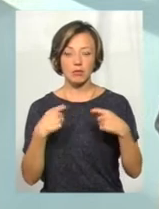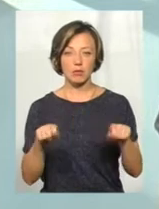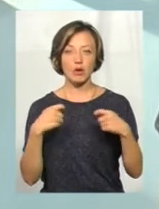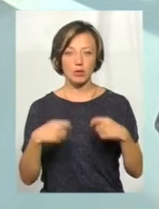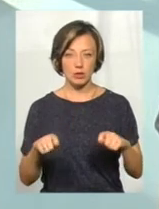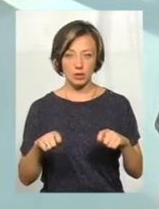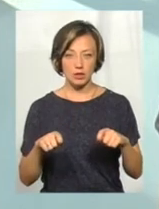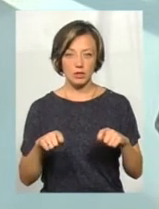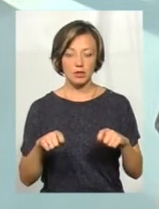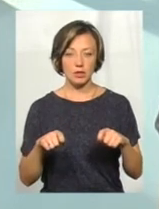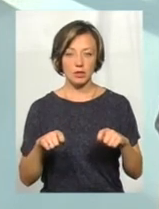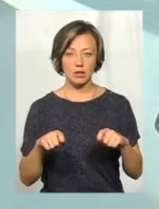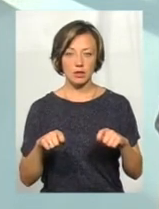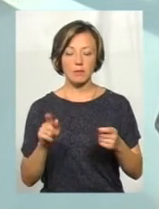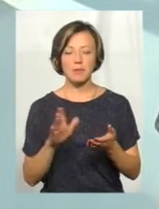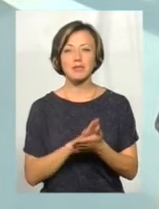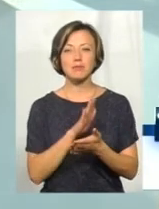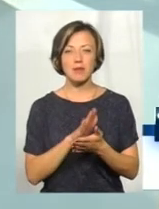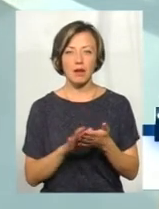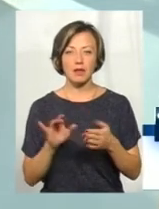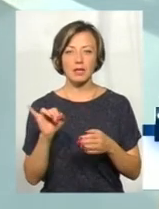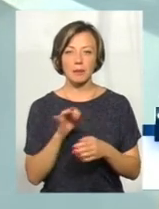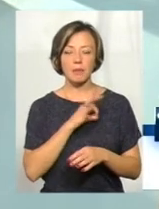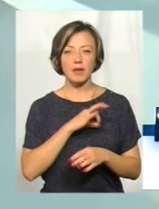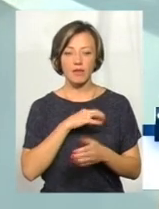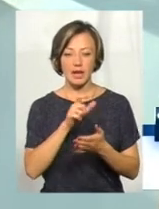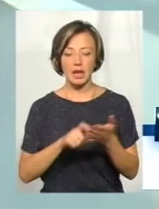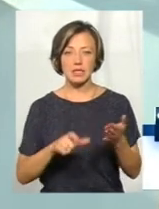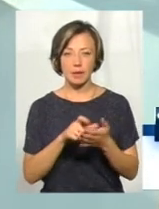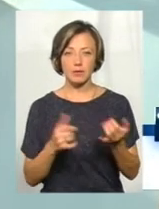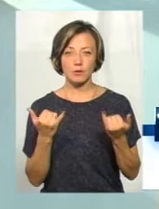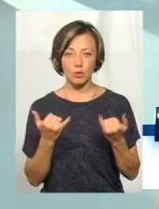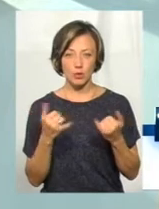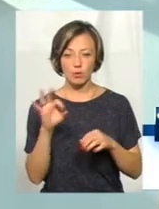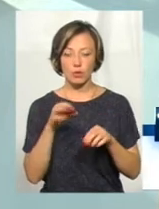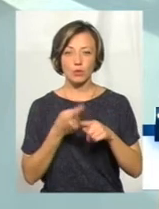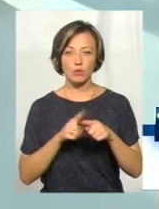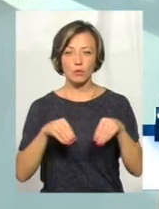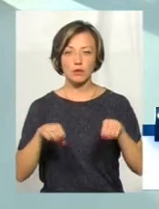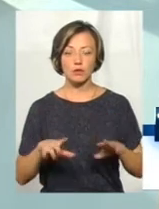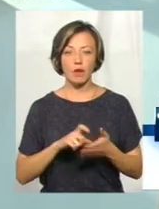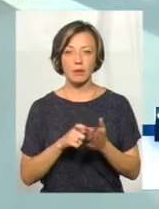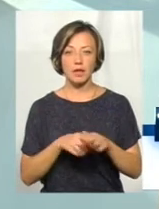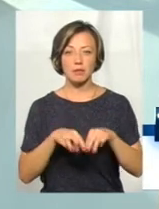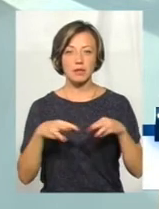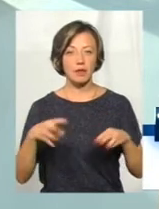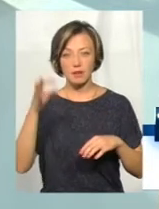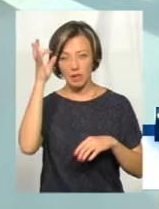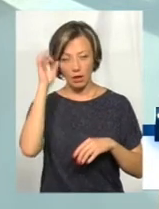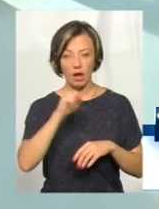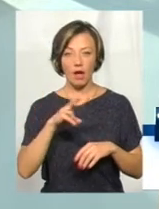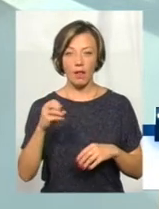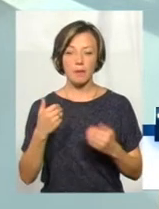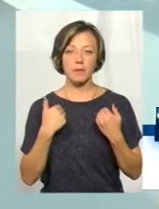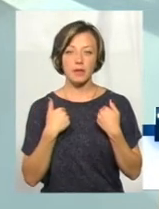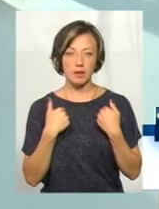безоплатних і пільгових рецептів. Ми сьогодні про цю постанову кабінету міністрів не згадували, але мені